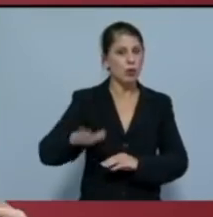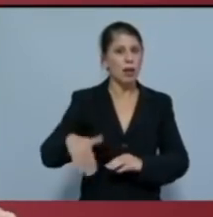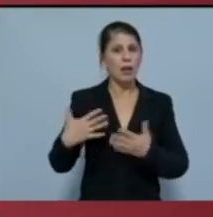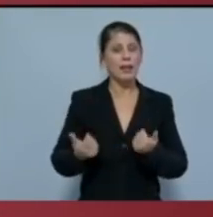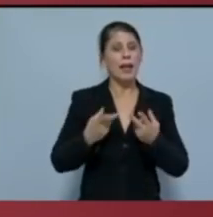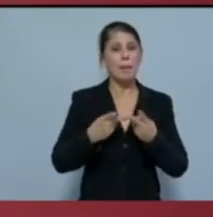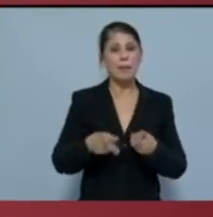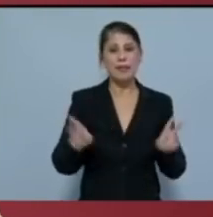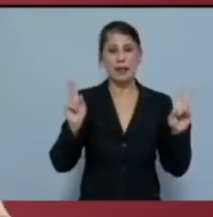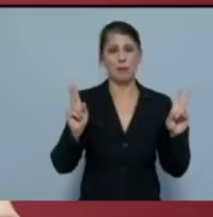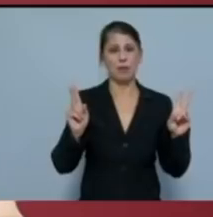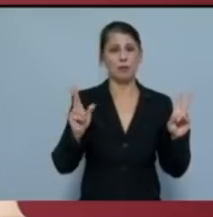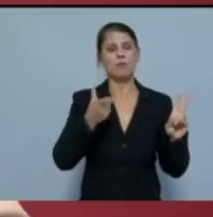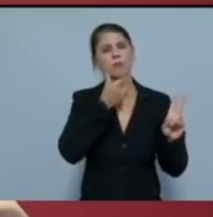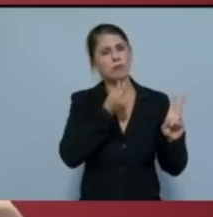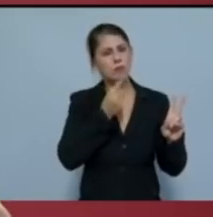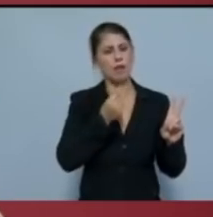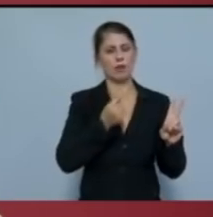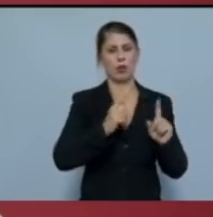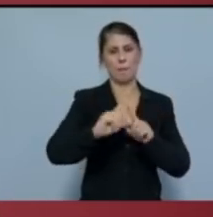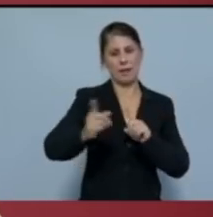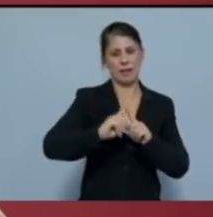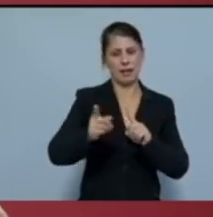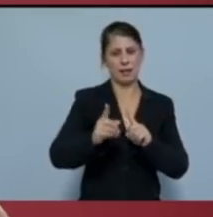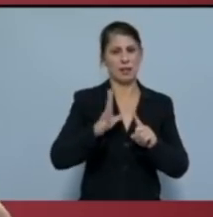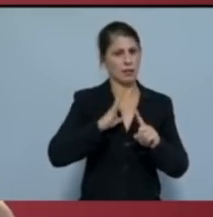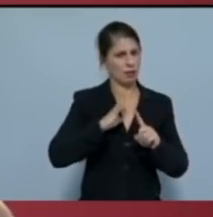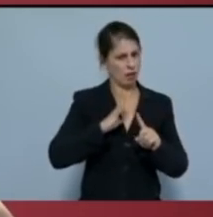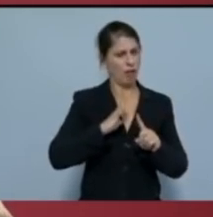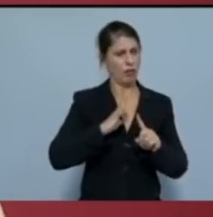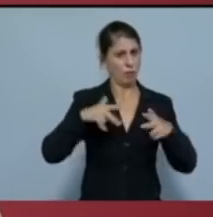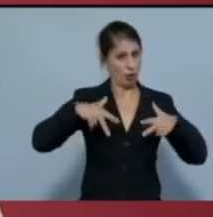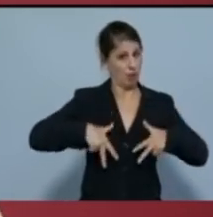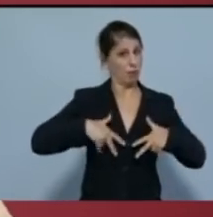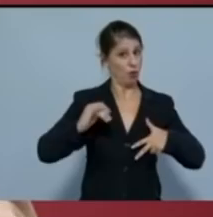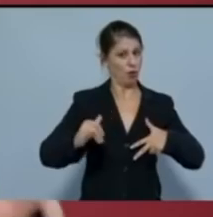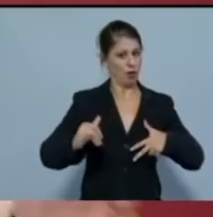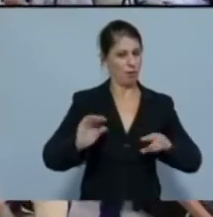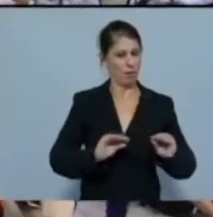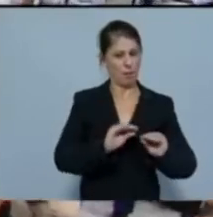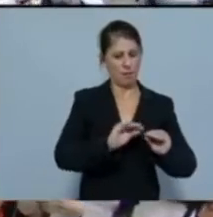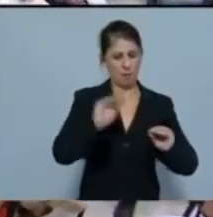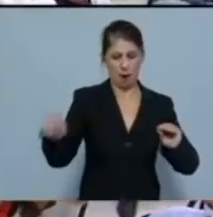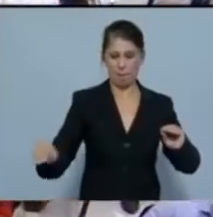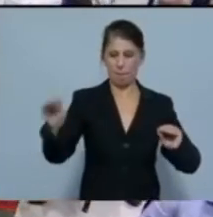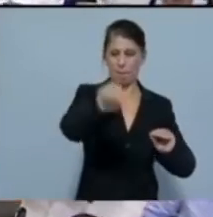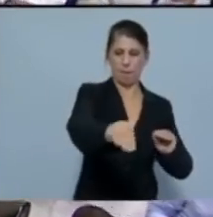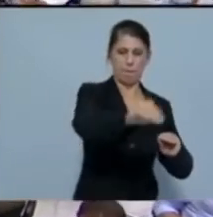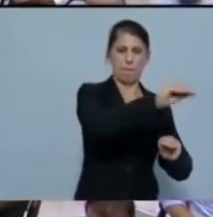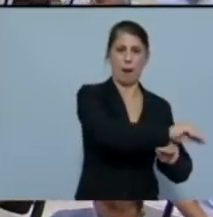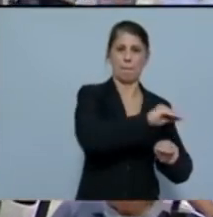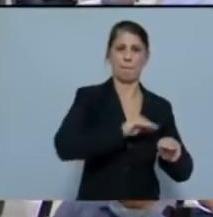επιτρέπει και την εύκολη μετακίνηση στελεχών και υπουργών ακόμα, από το ένα ακόμα στο άλλο,